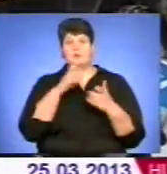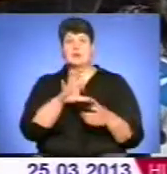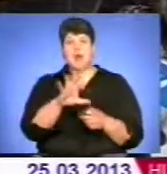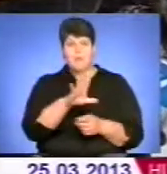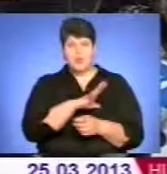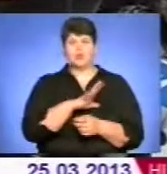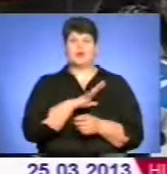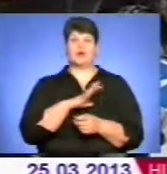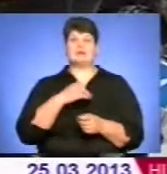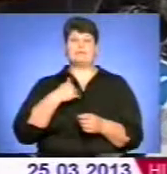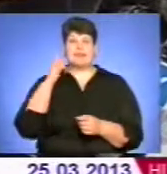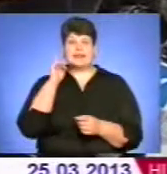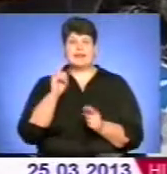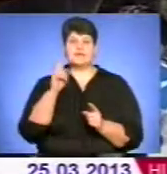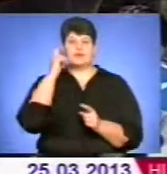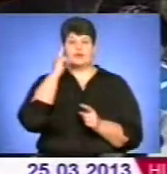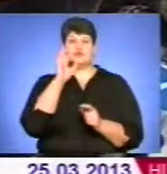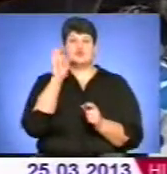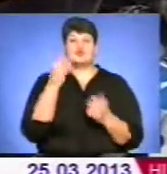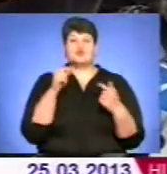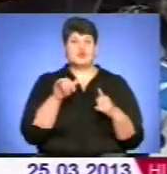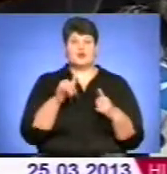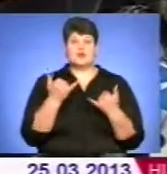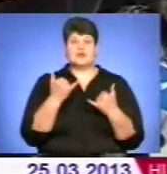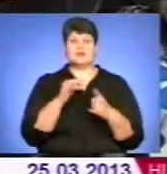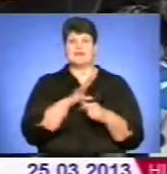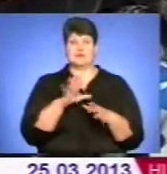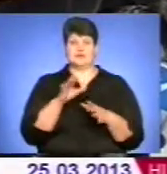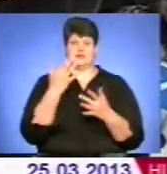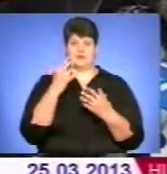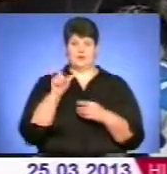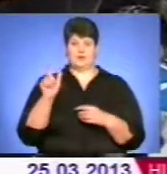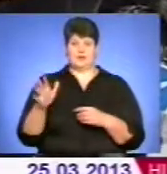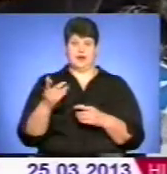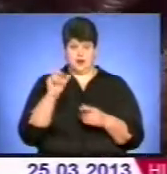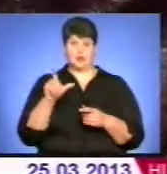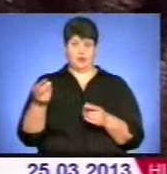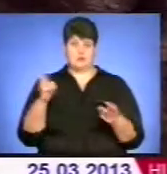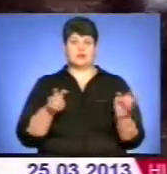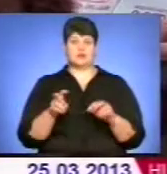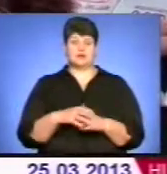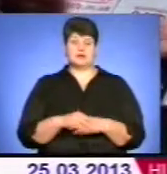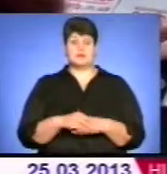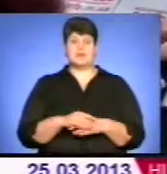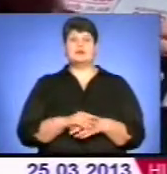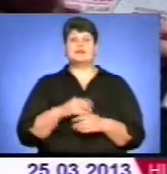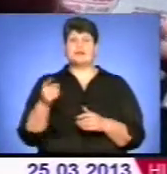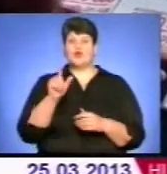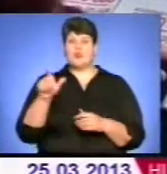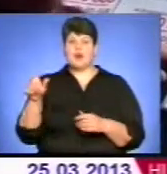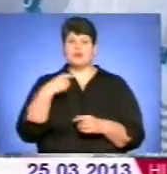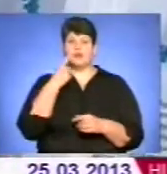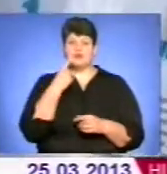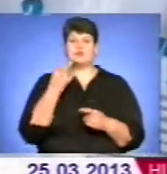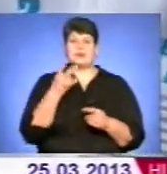І ми навіть думали, що сьогодні не буде стільки людей, навіть не чекали, так буде. Але люди пройшли. Тернополяни зазначають, перевірятися